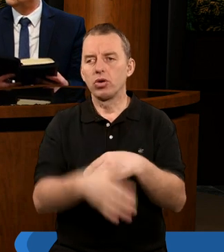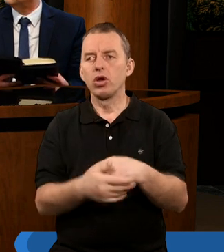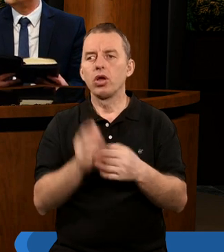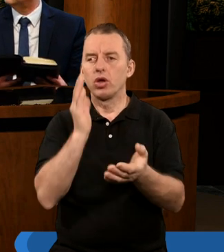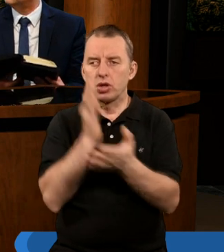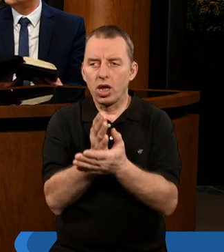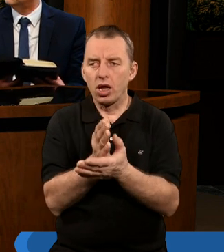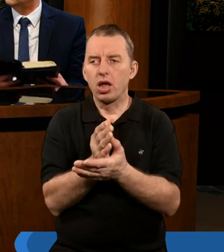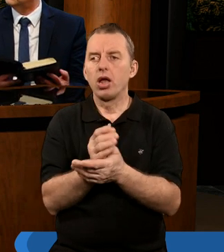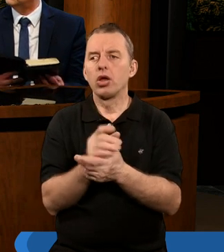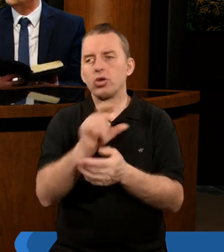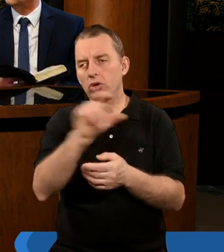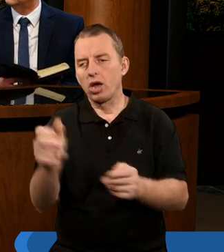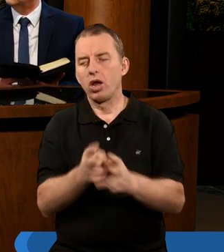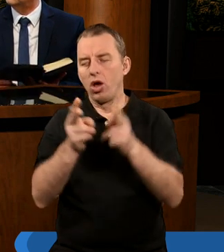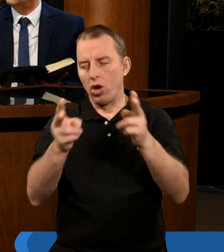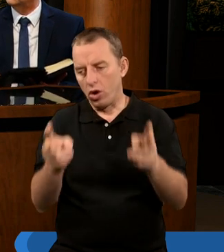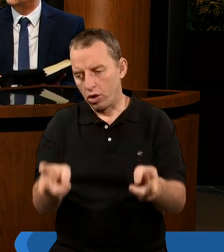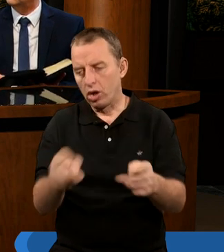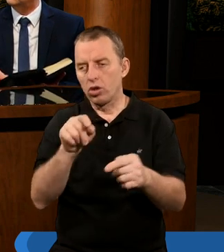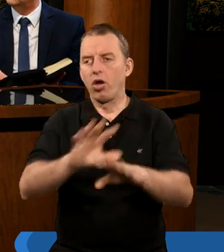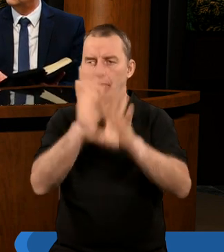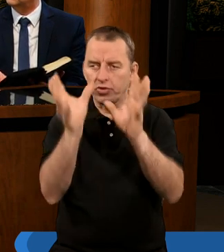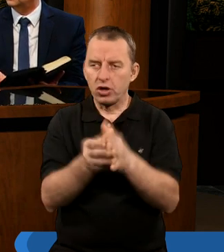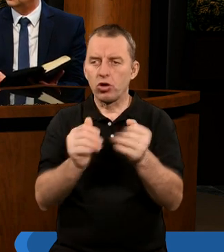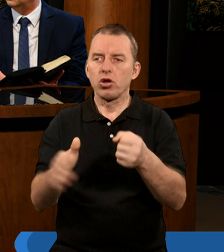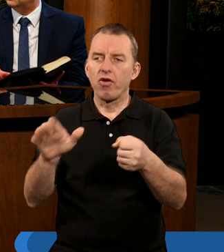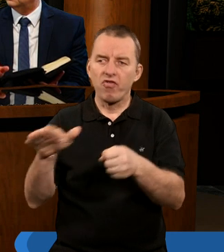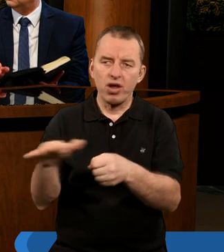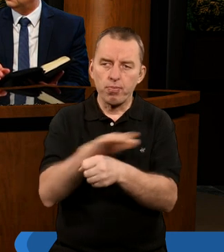tak, tylko, że Pan Bóg ma swój czas określony, kiedy to wszystko się wypełni.